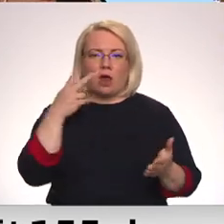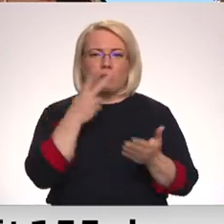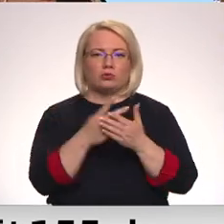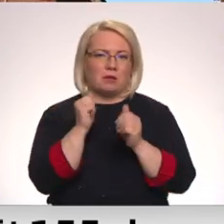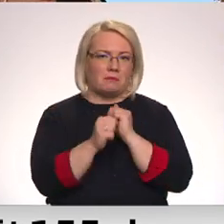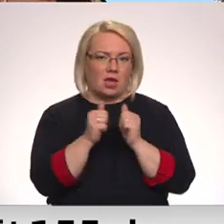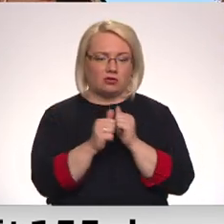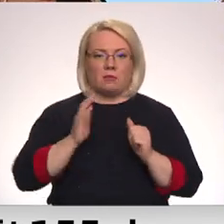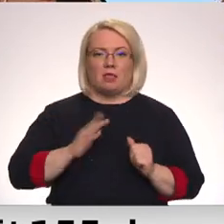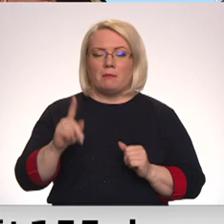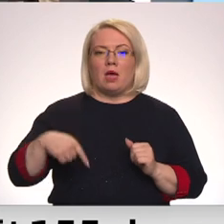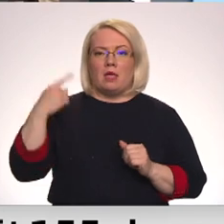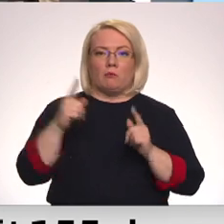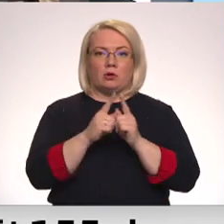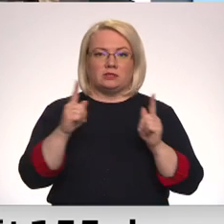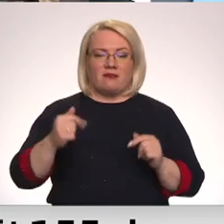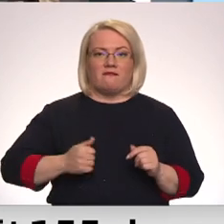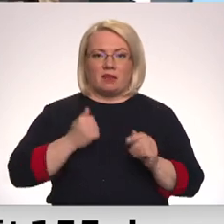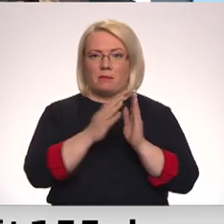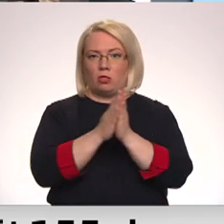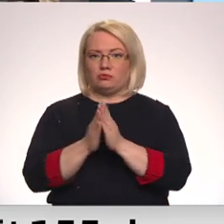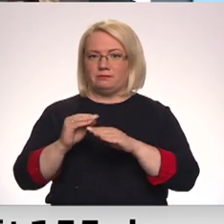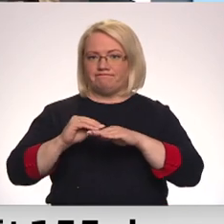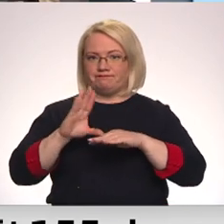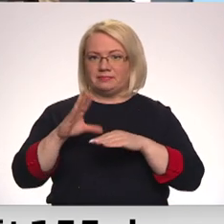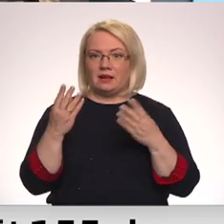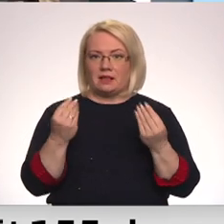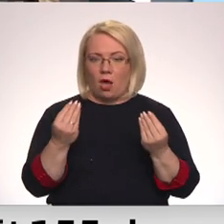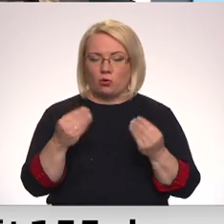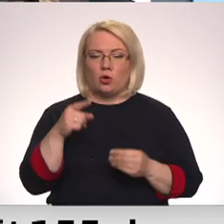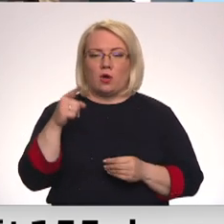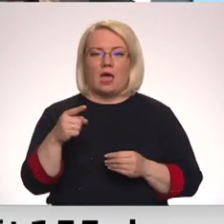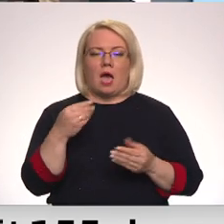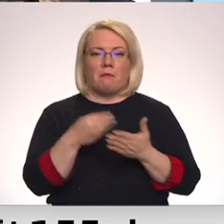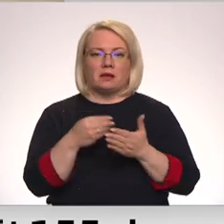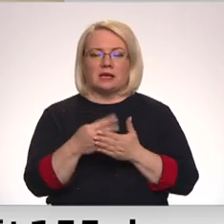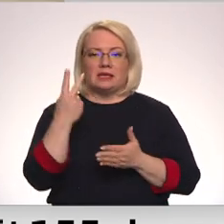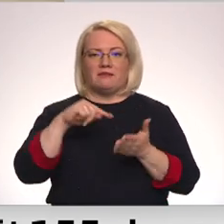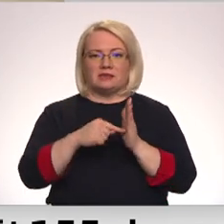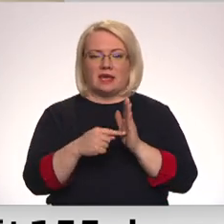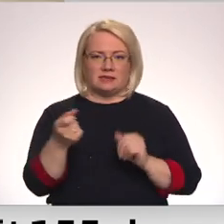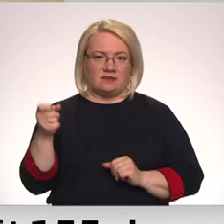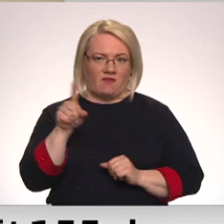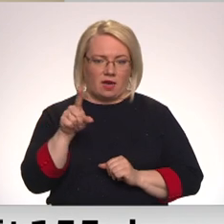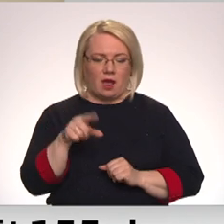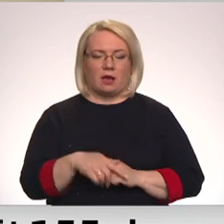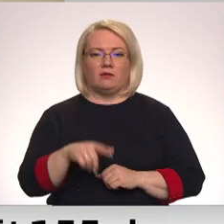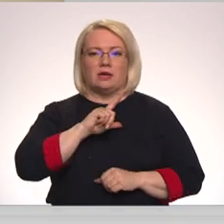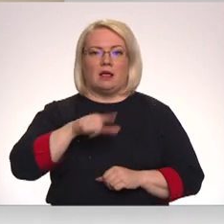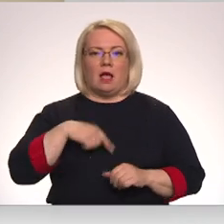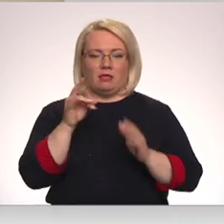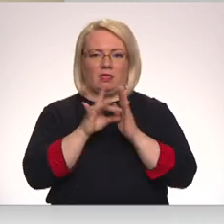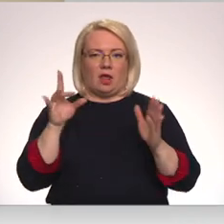nākamo sezonu, uzņēmums aicina iekrāt. Megavatstunda varētu maksāt divreiz vairāk. Latvienergo cena varētu